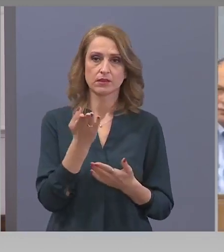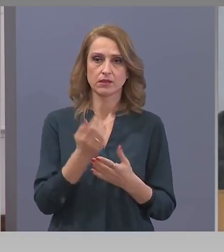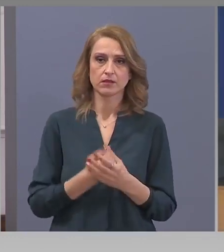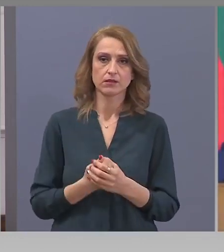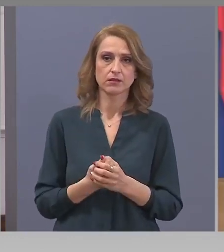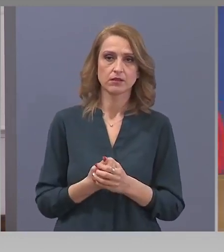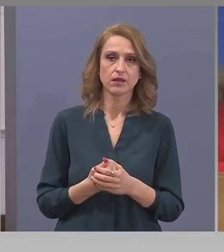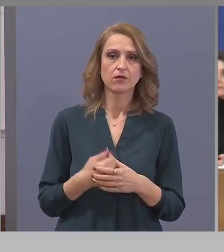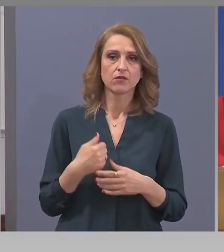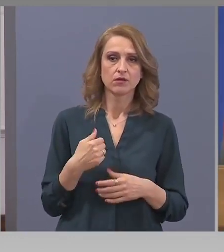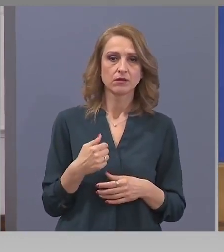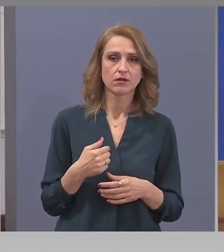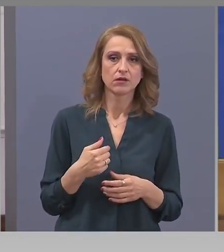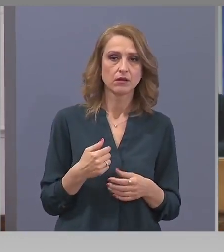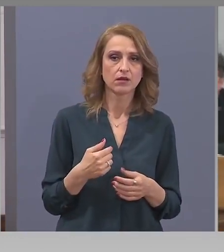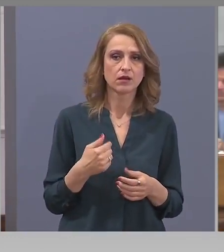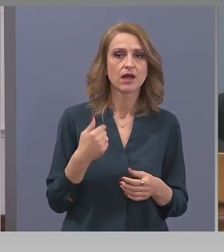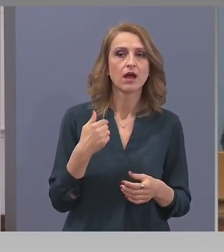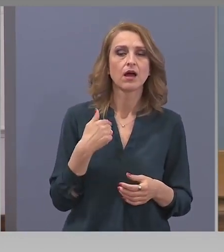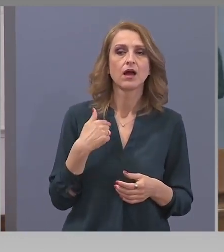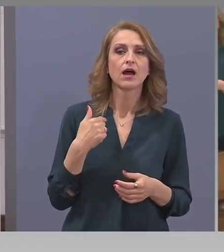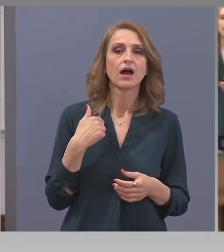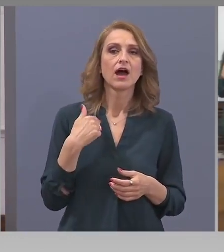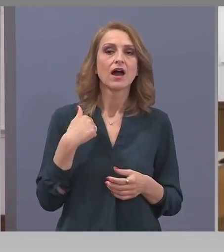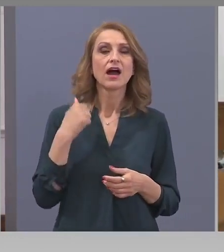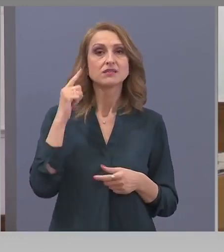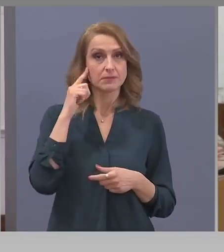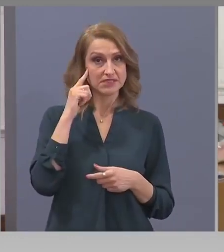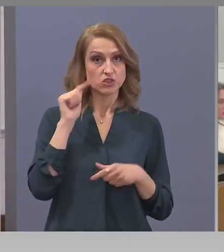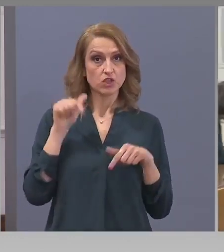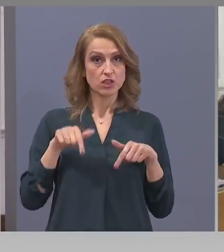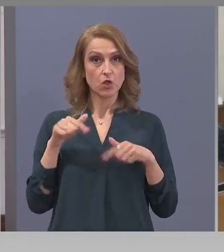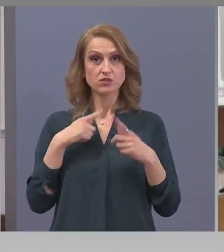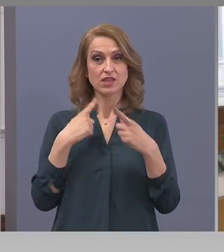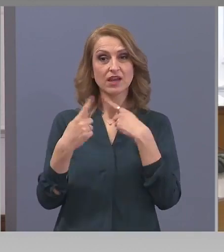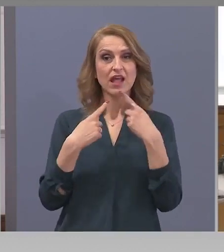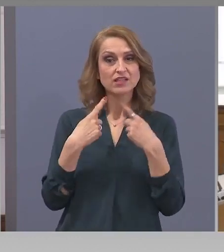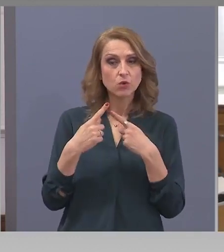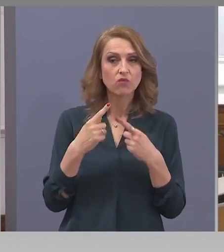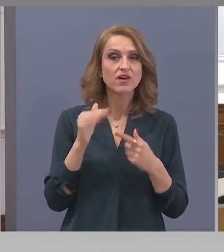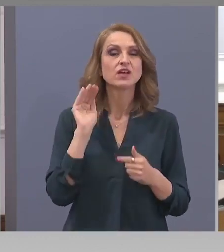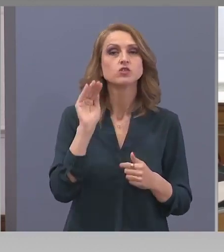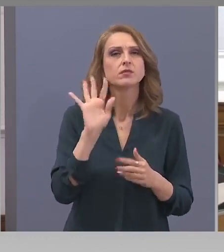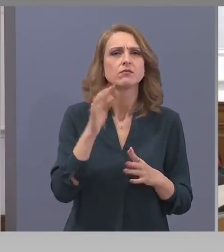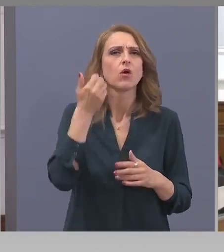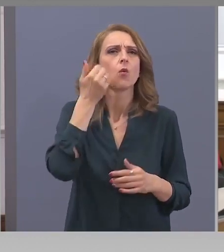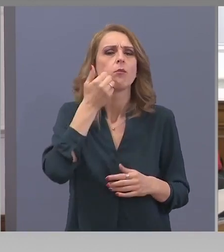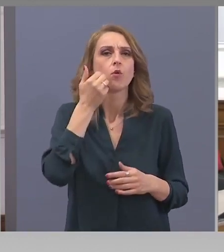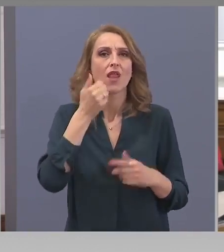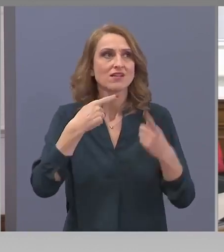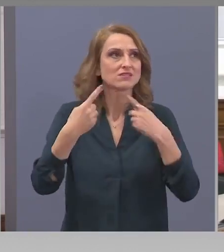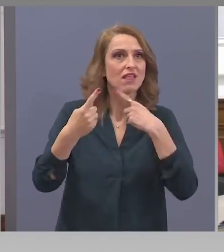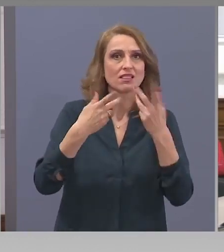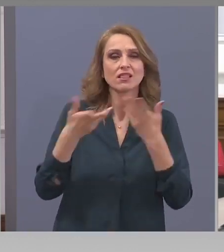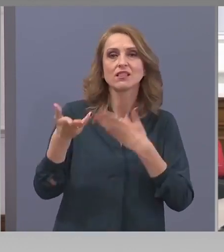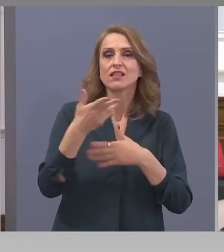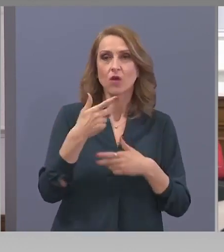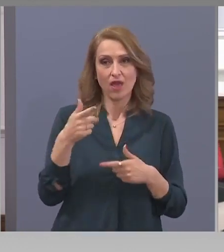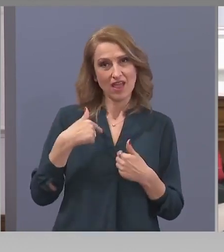Смятам, че този разговор ще е полезен за хората, защото това, което аз виждам като психиатър, е